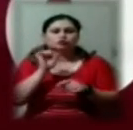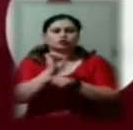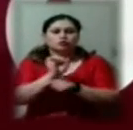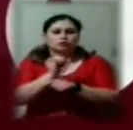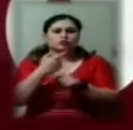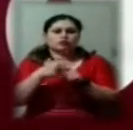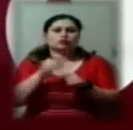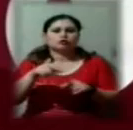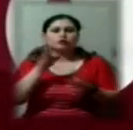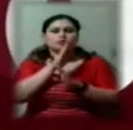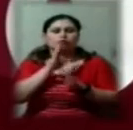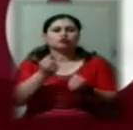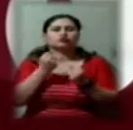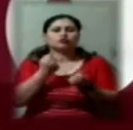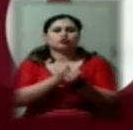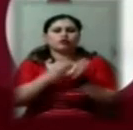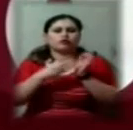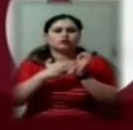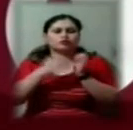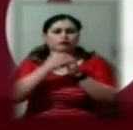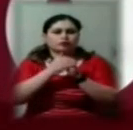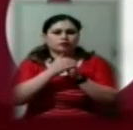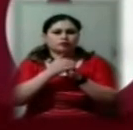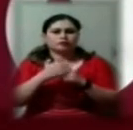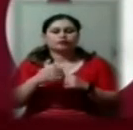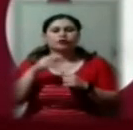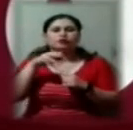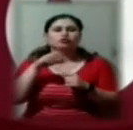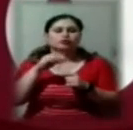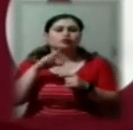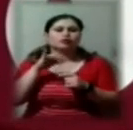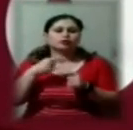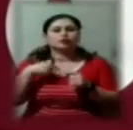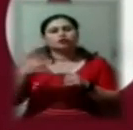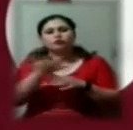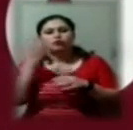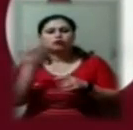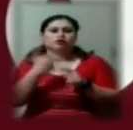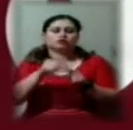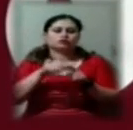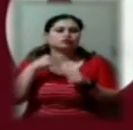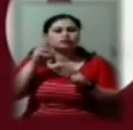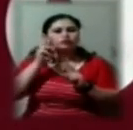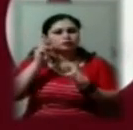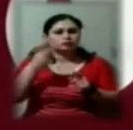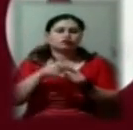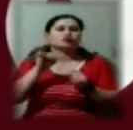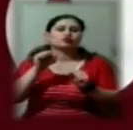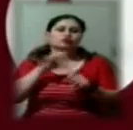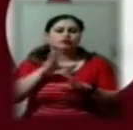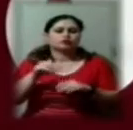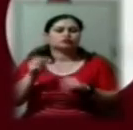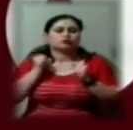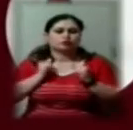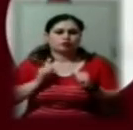протримається до 8-ї години вечора. То мете, то вітер. Будемо сподіватися, що він все ж таки піде сьогодні.